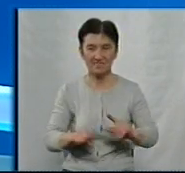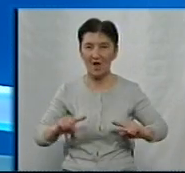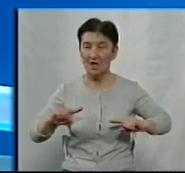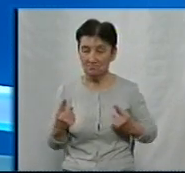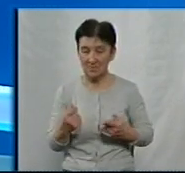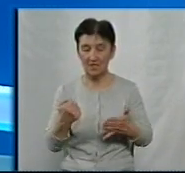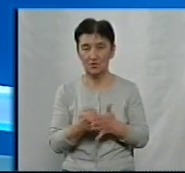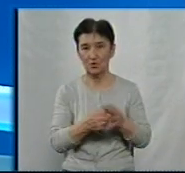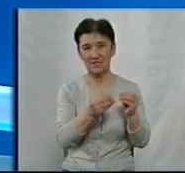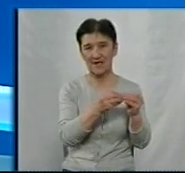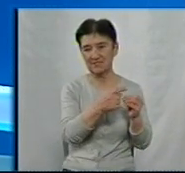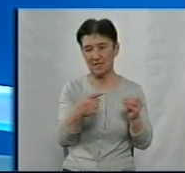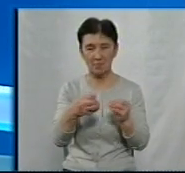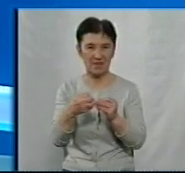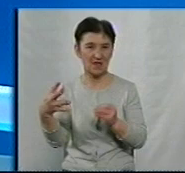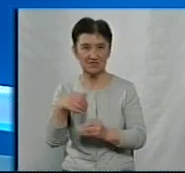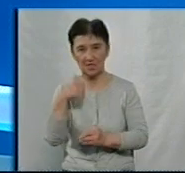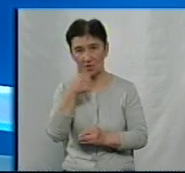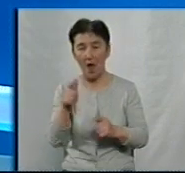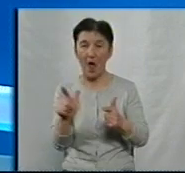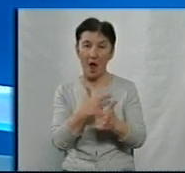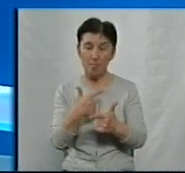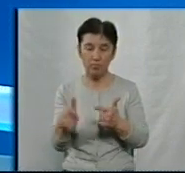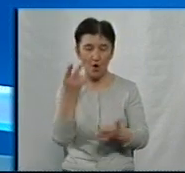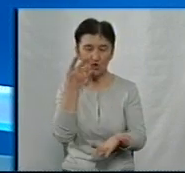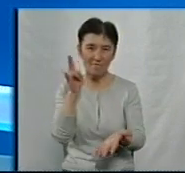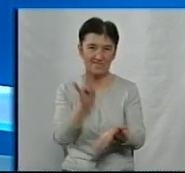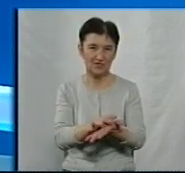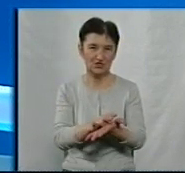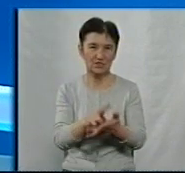від 10 до 15 років або довічне ув'язнення.